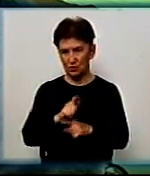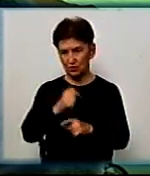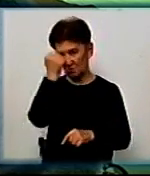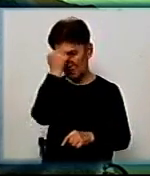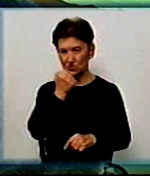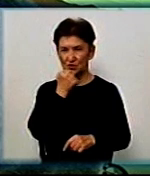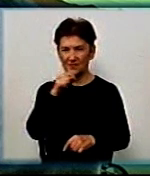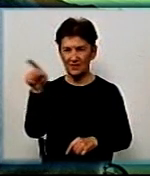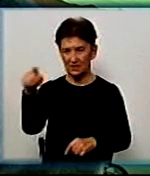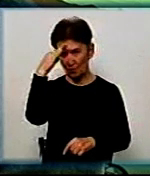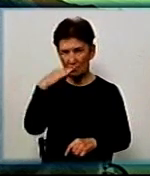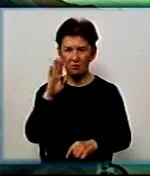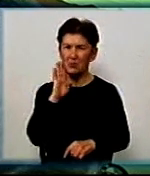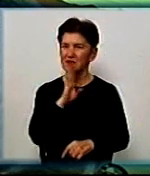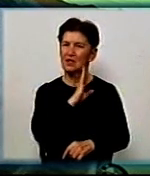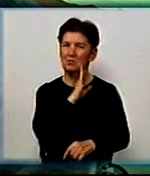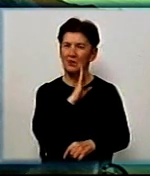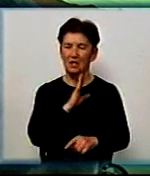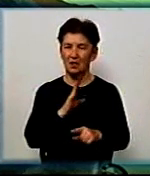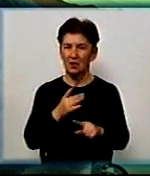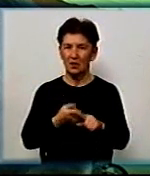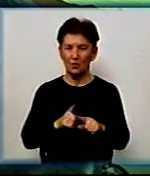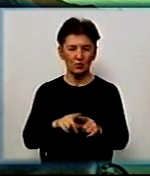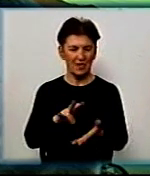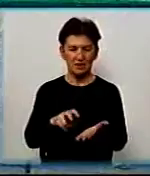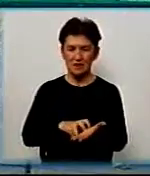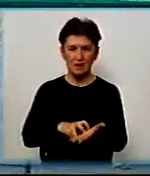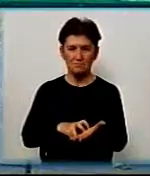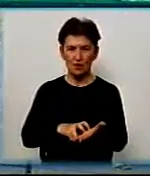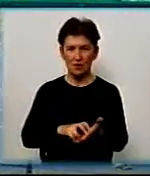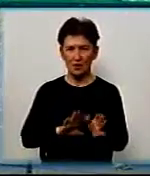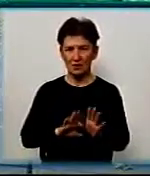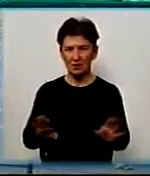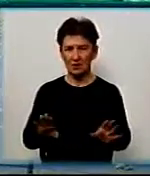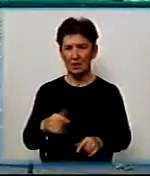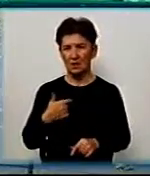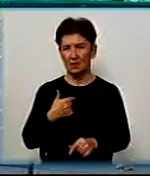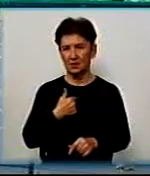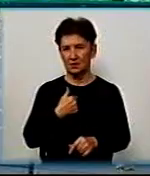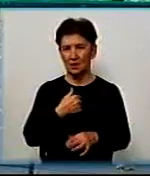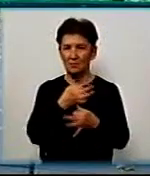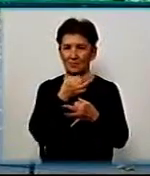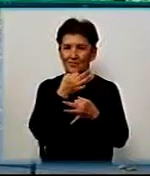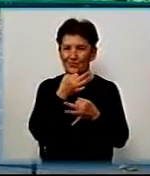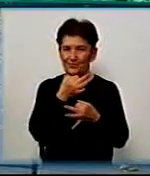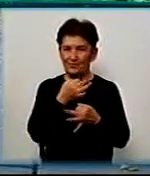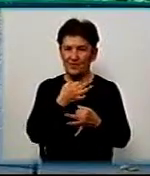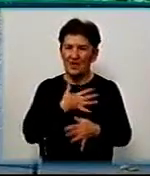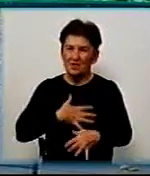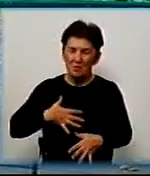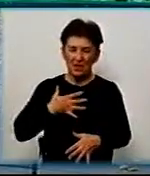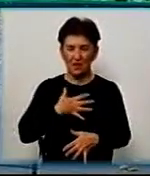тим батькам, які сьогодні не боялися і сказали. Нам дуже прикро, що таке відбувається.